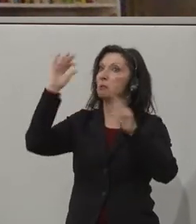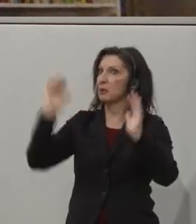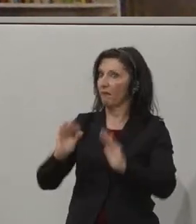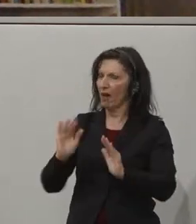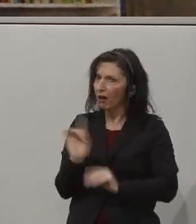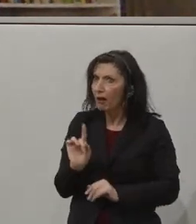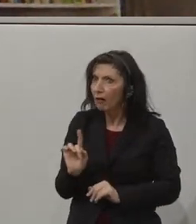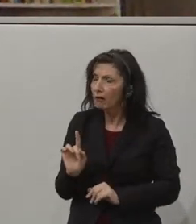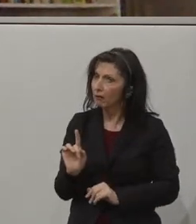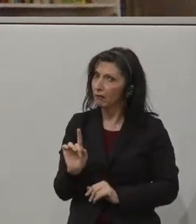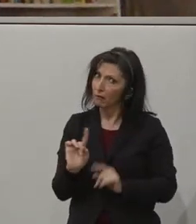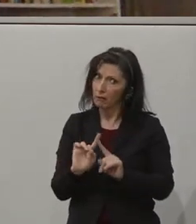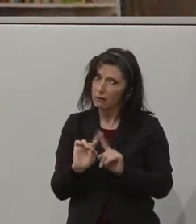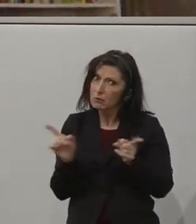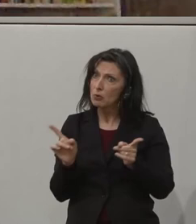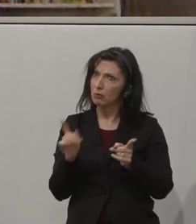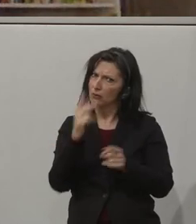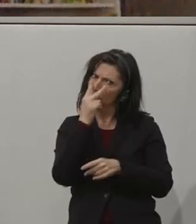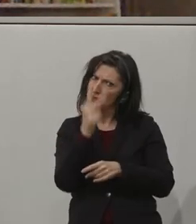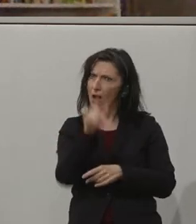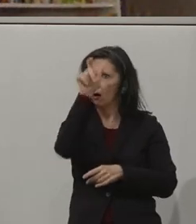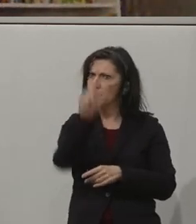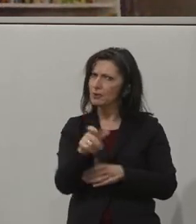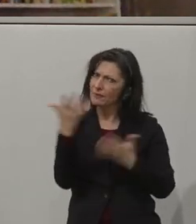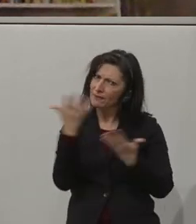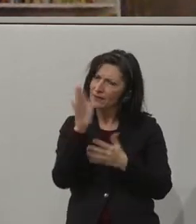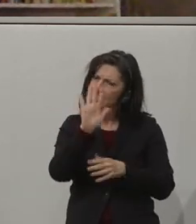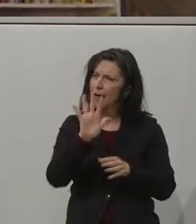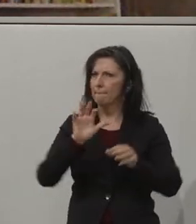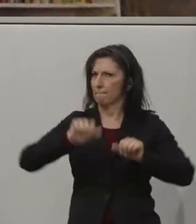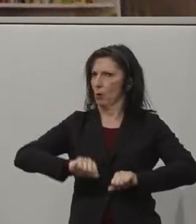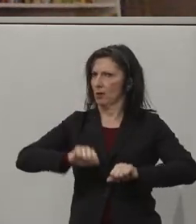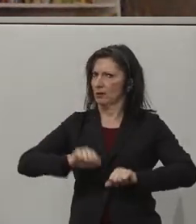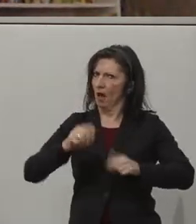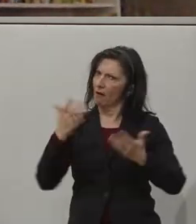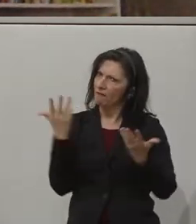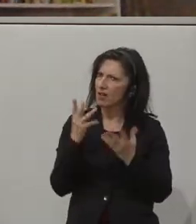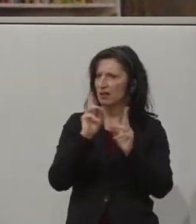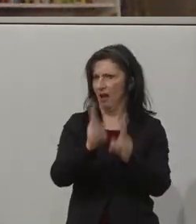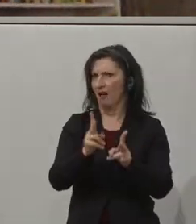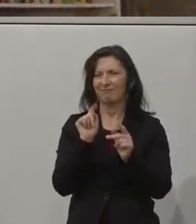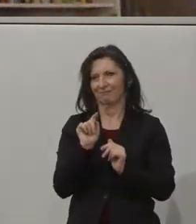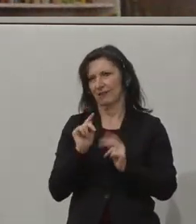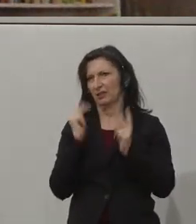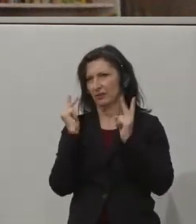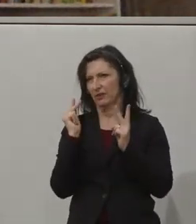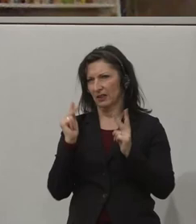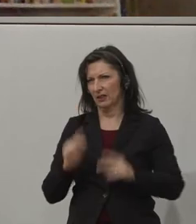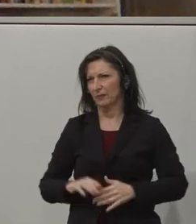Potenzial zu erkennen, das ist wichtig. Es sind